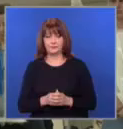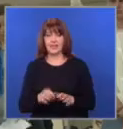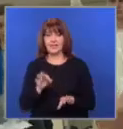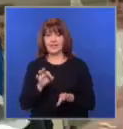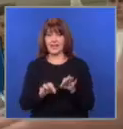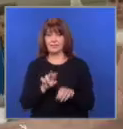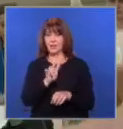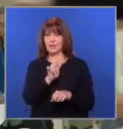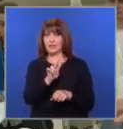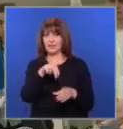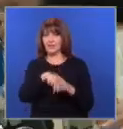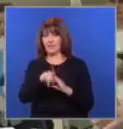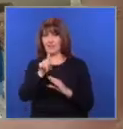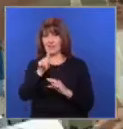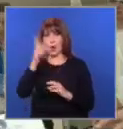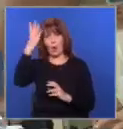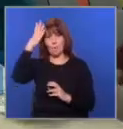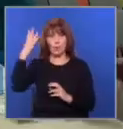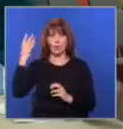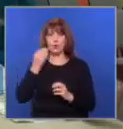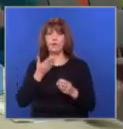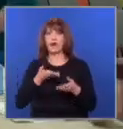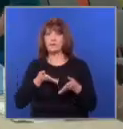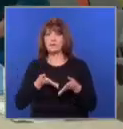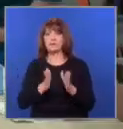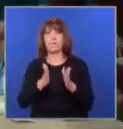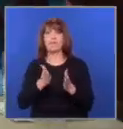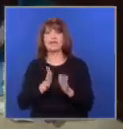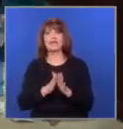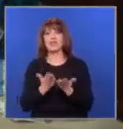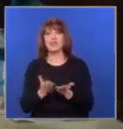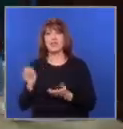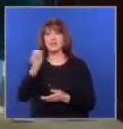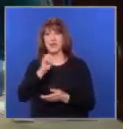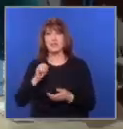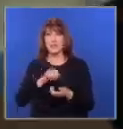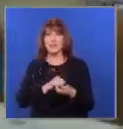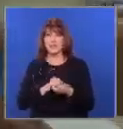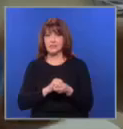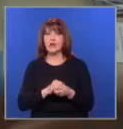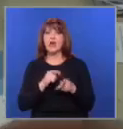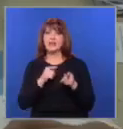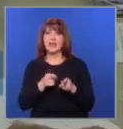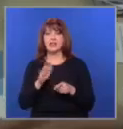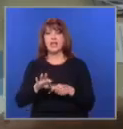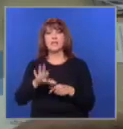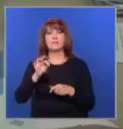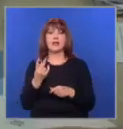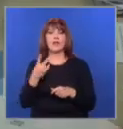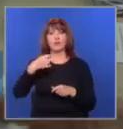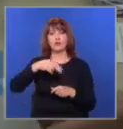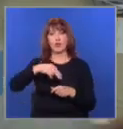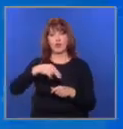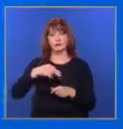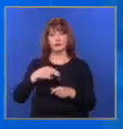На изборите 2 в 1, Молдова пое по пътя за членство в Европейския съюз. Страната обаче ще избира на балутаж